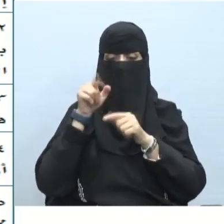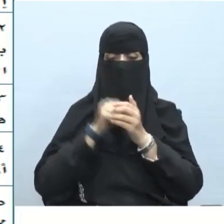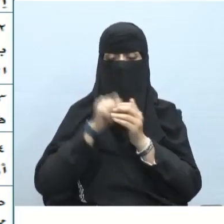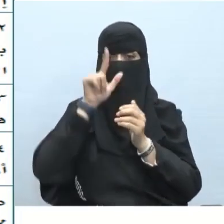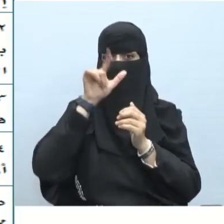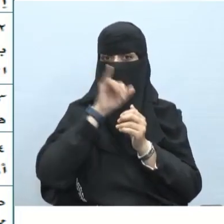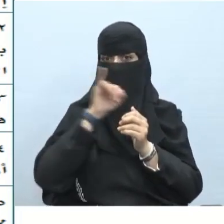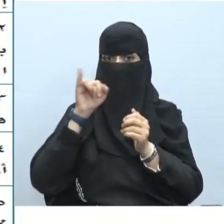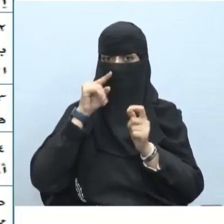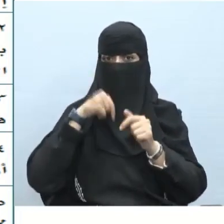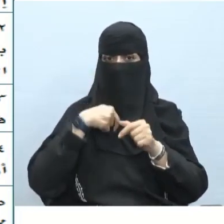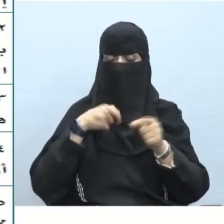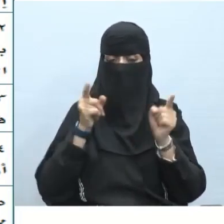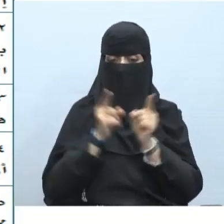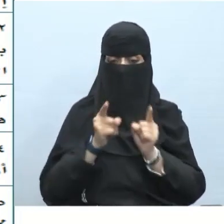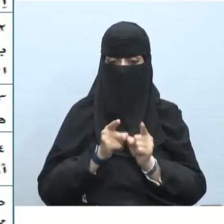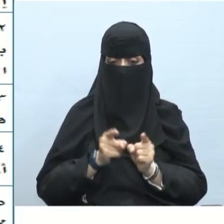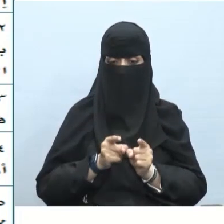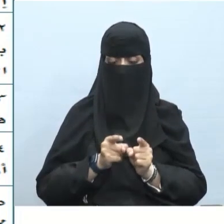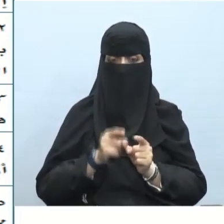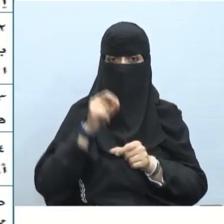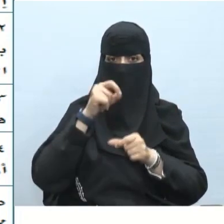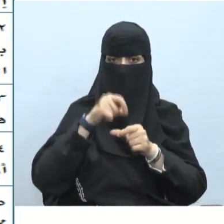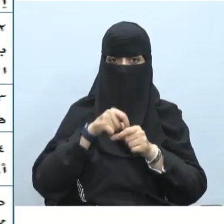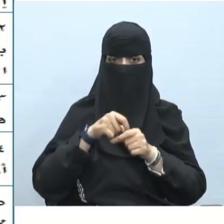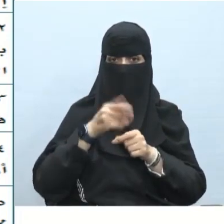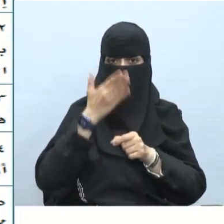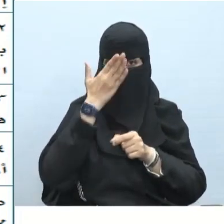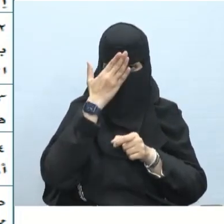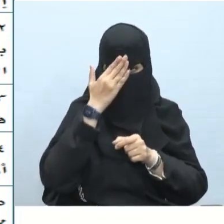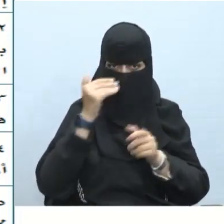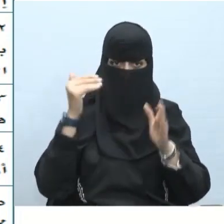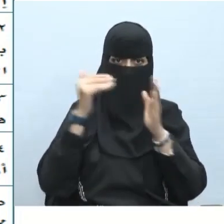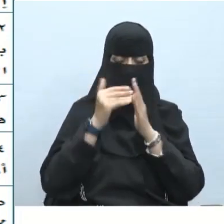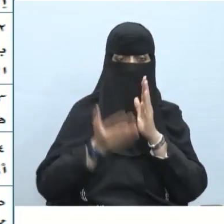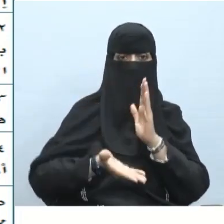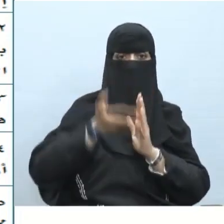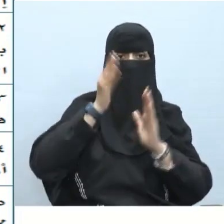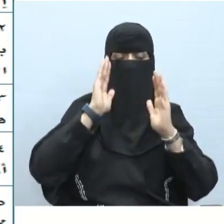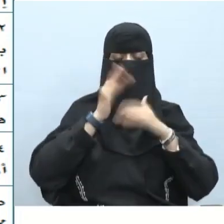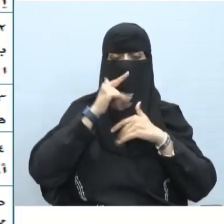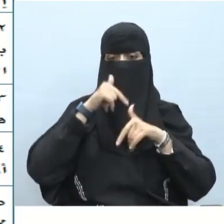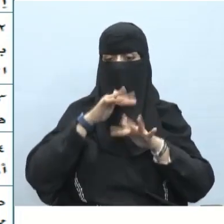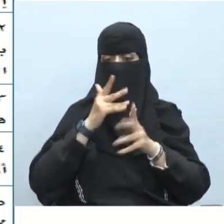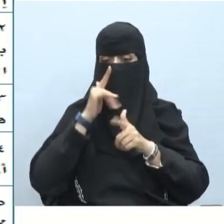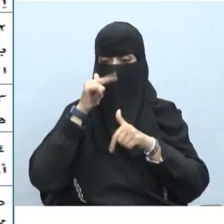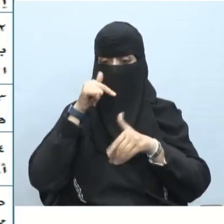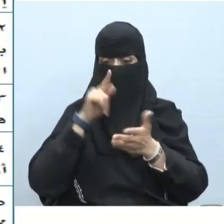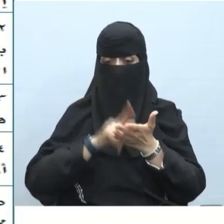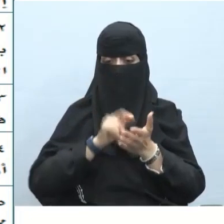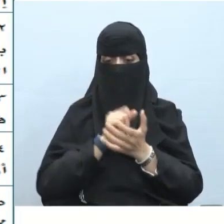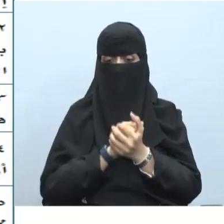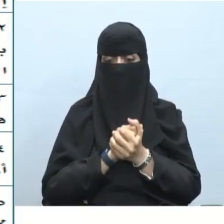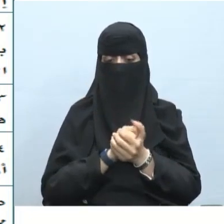لم يقصرت في العبادة حتى قيام الليل نبحث عن الحرف نجد أنه